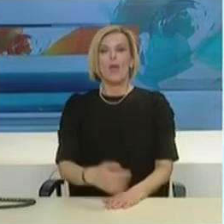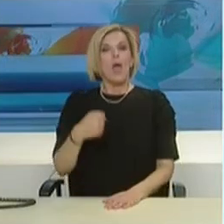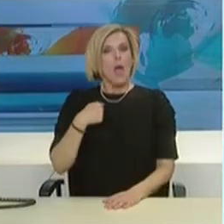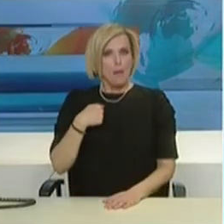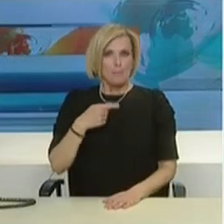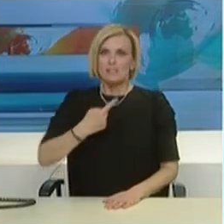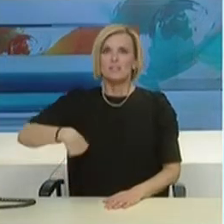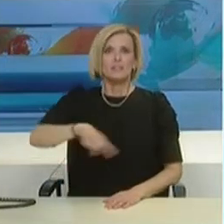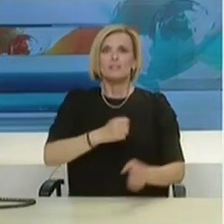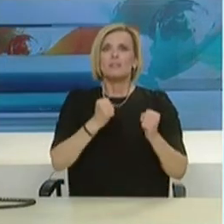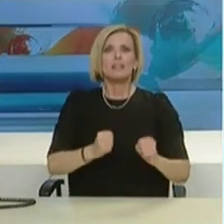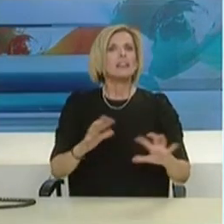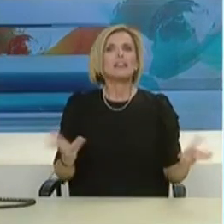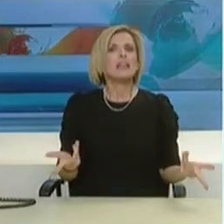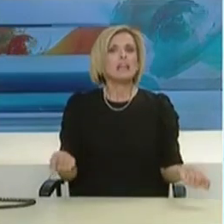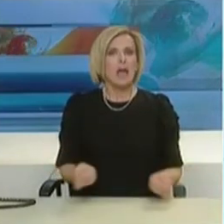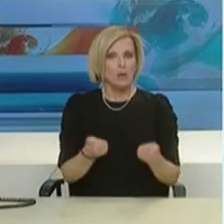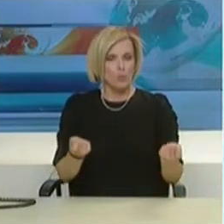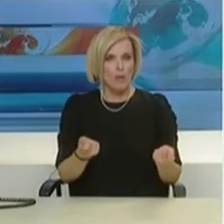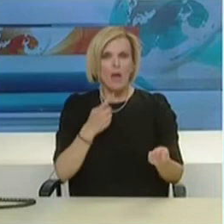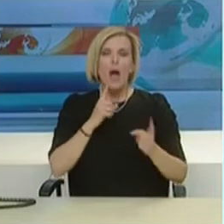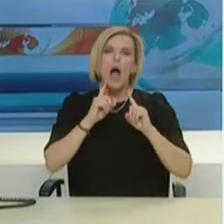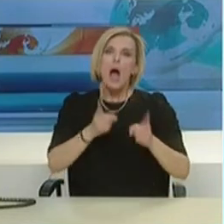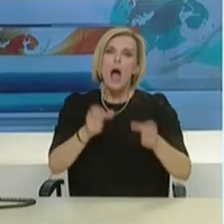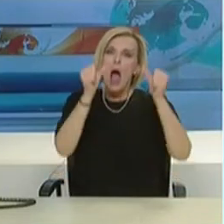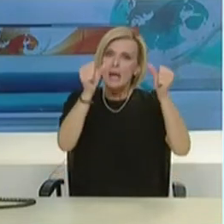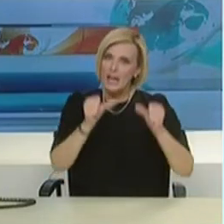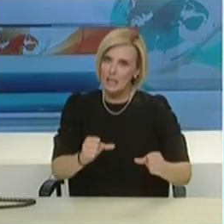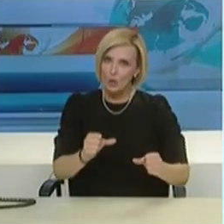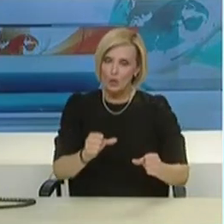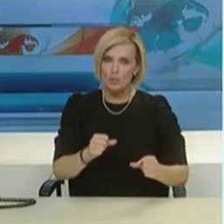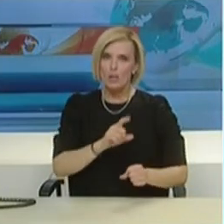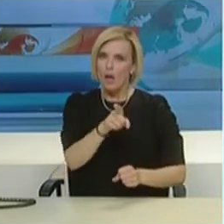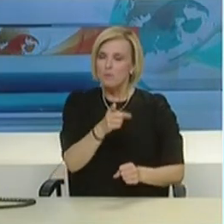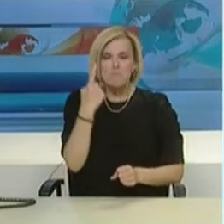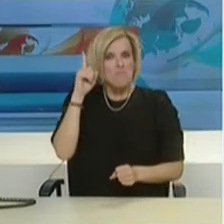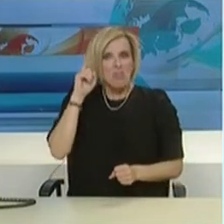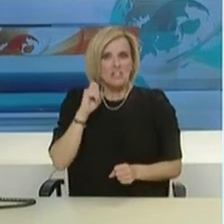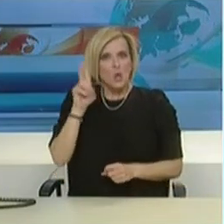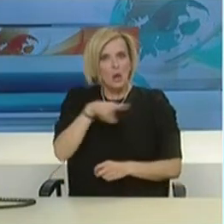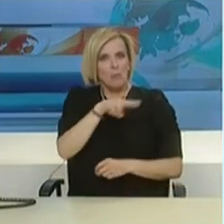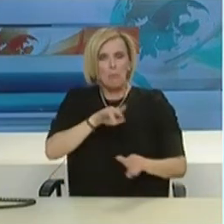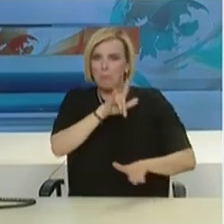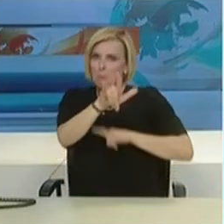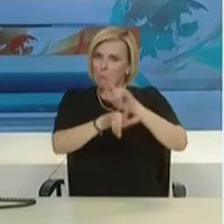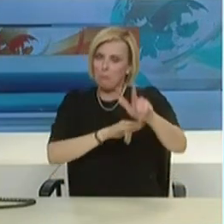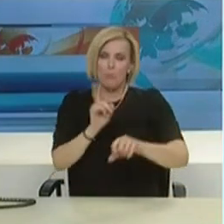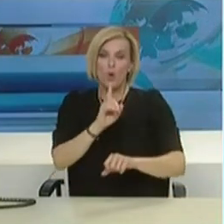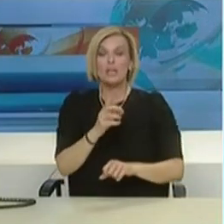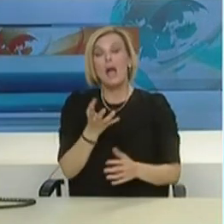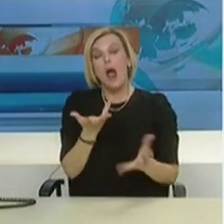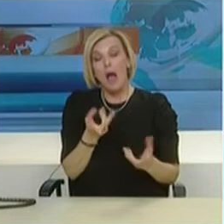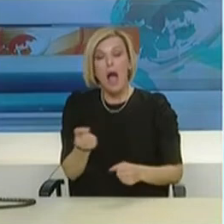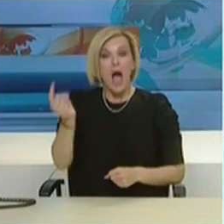υπάρχει και αν υπήρχε θα την ήξερα. Αντίθετα αυτό που ξέρω είναι ότι από αύριο όπως σας ανακοίνωσα θα υπάρχει